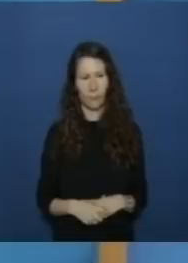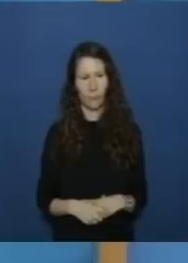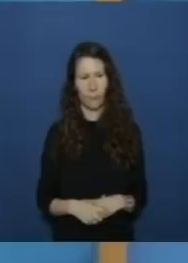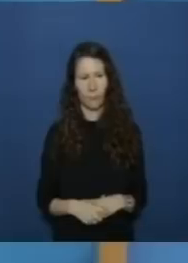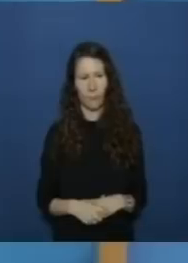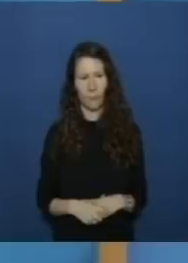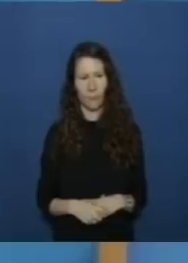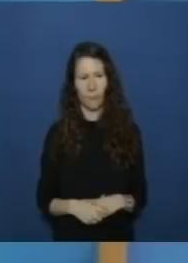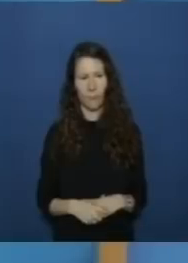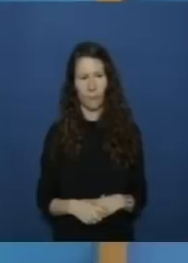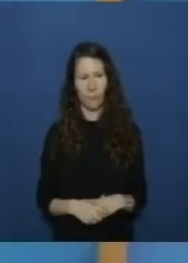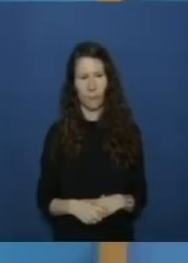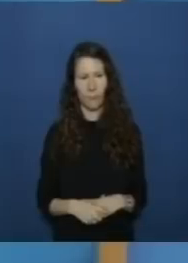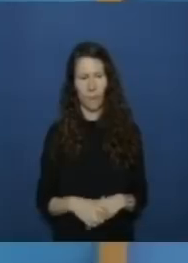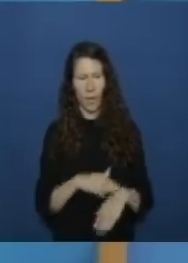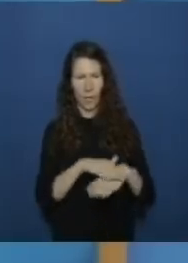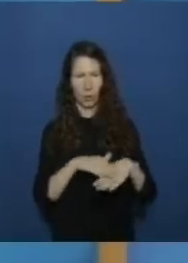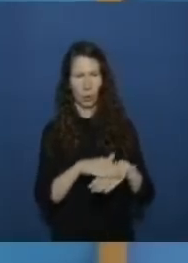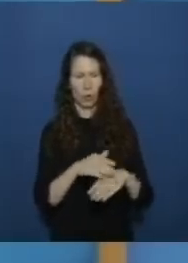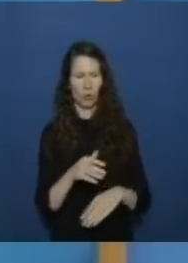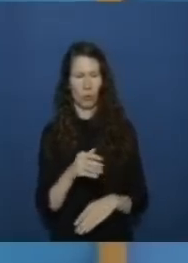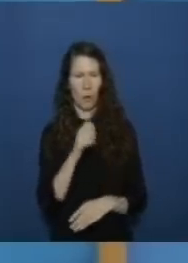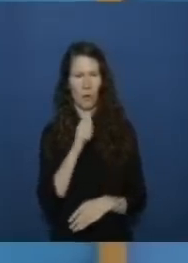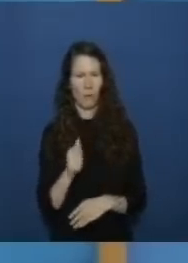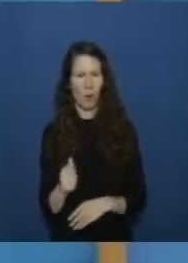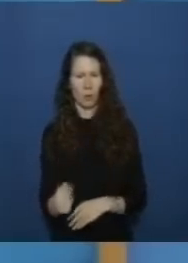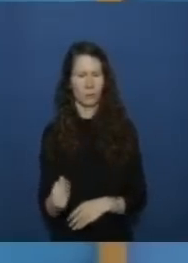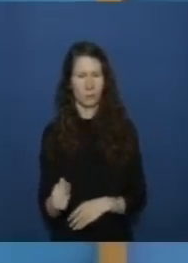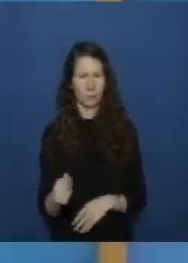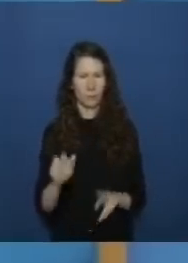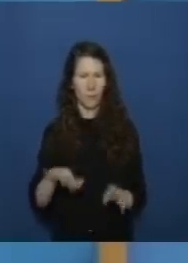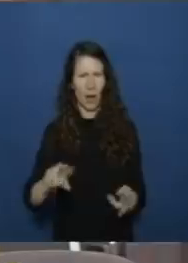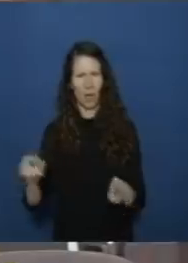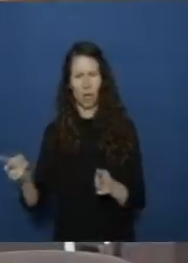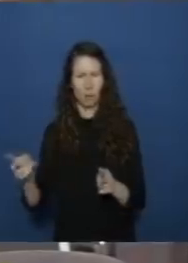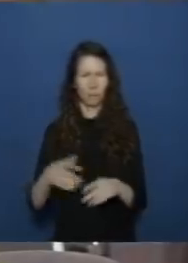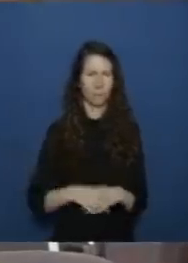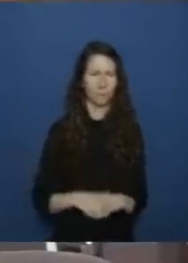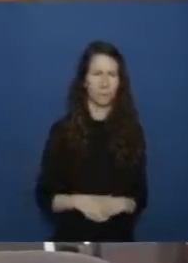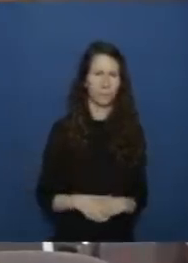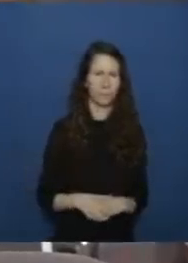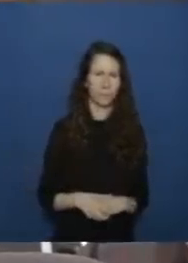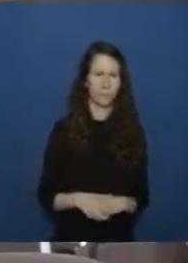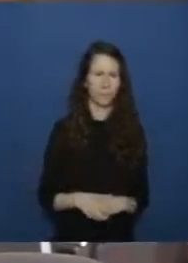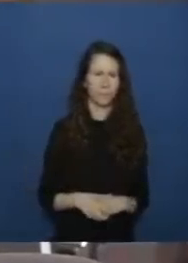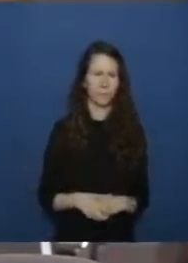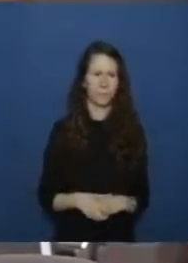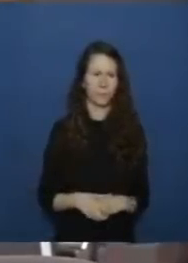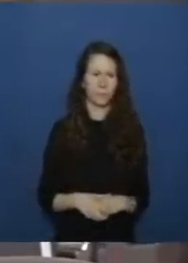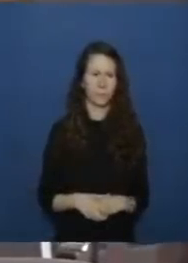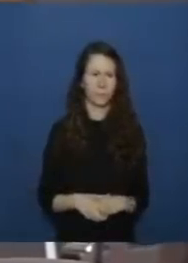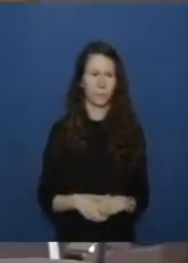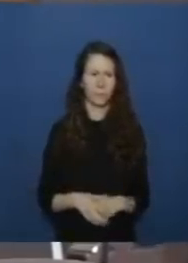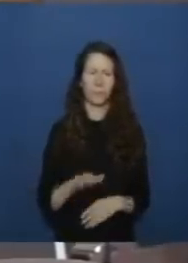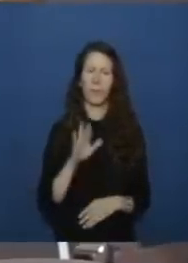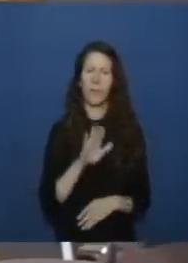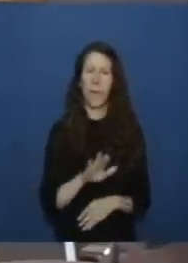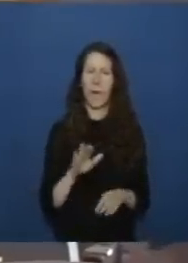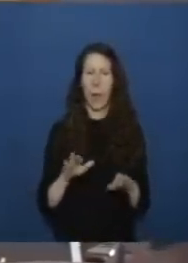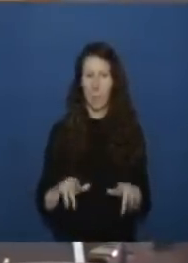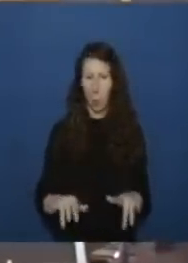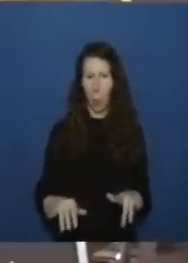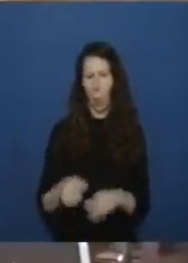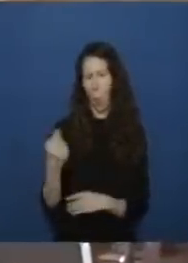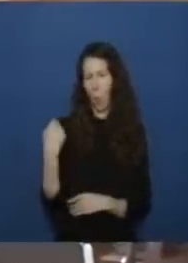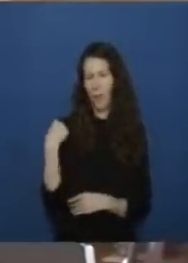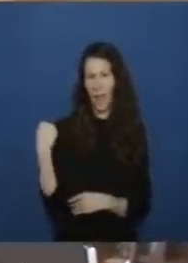ich so entschuldigung ja es ist war verdeckt ihr ihr büro hat uns gestern eine